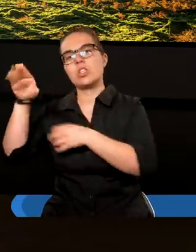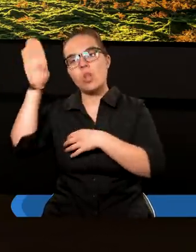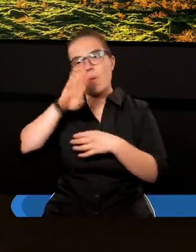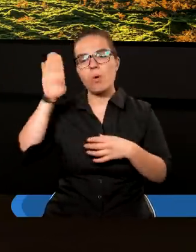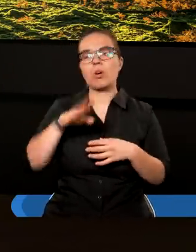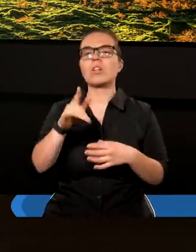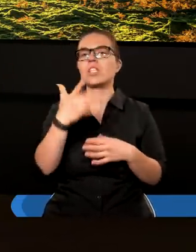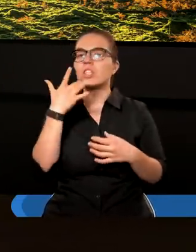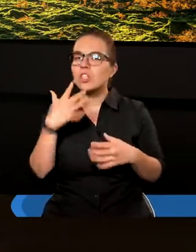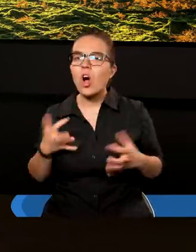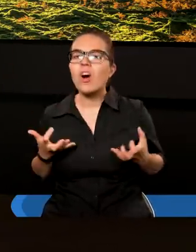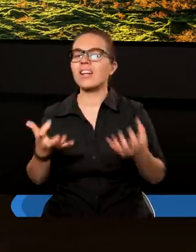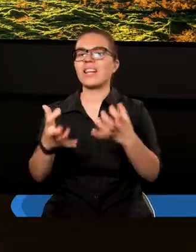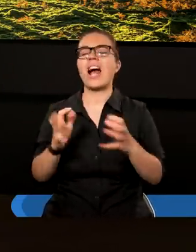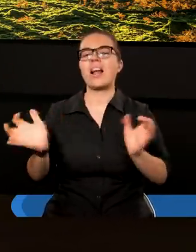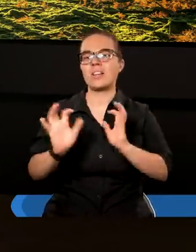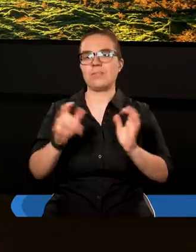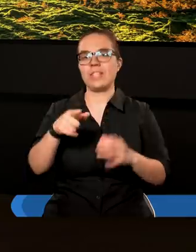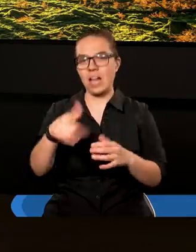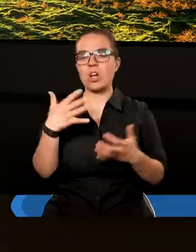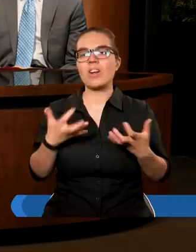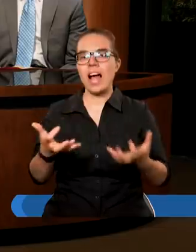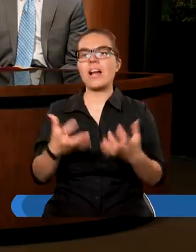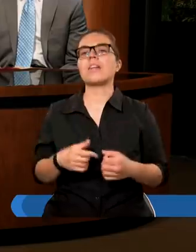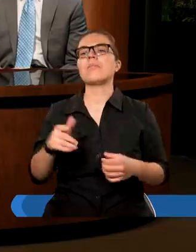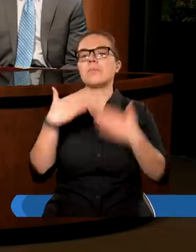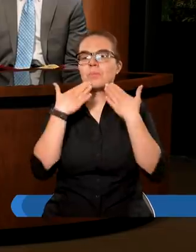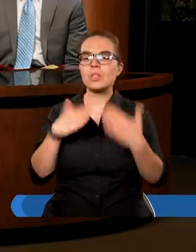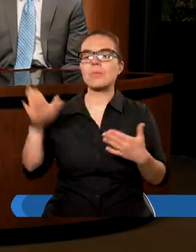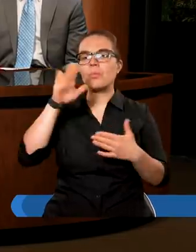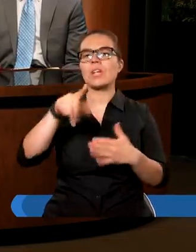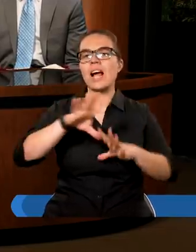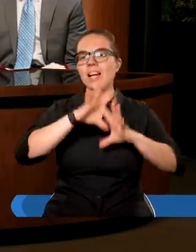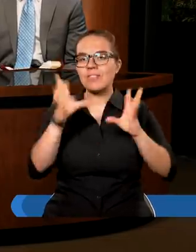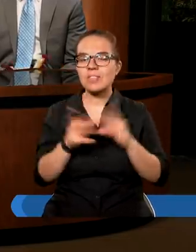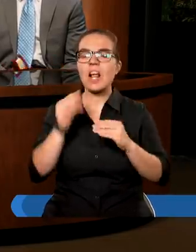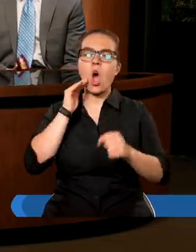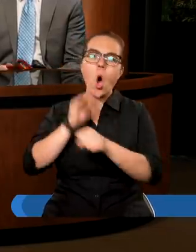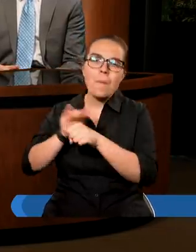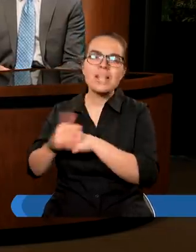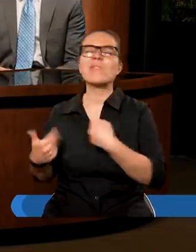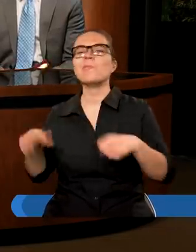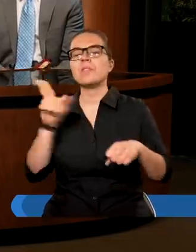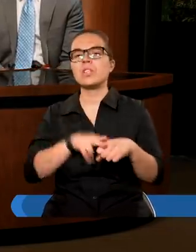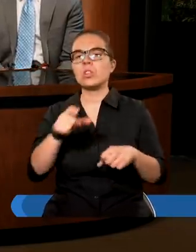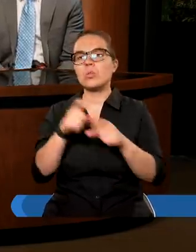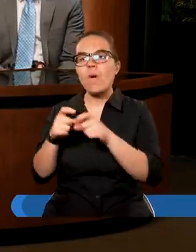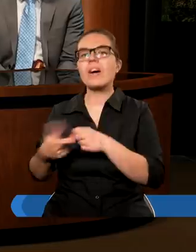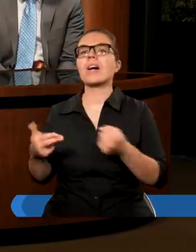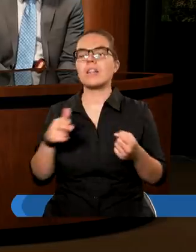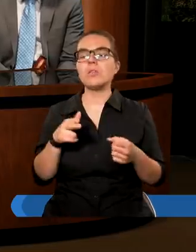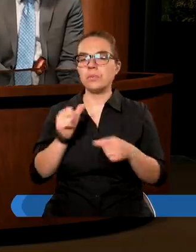pragnienie i gorąco oddanie jemu. Podziękujmy w modlitwie Panu Bogu za obietnicę, za słowa,